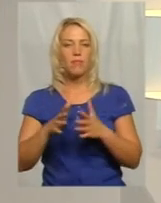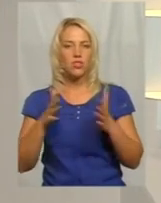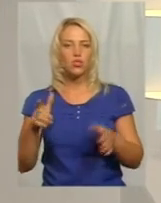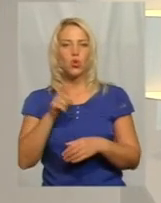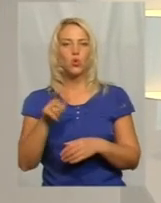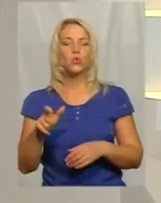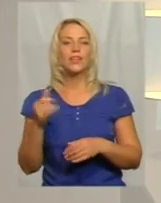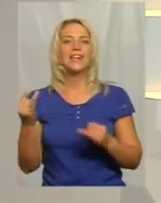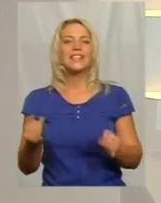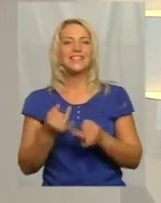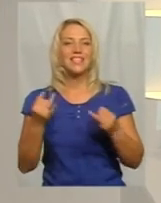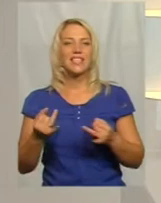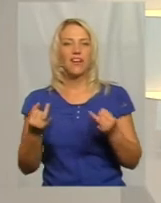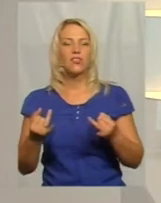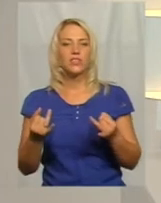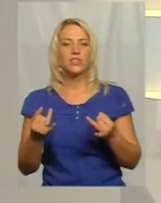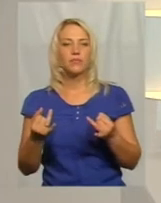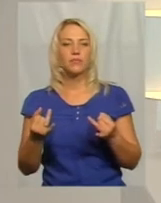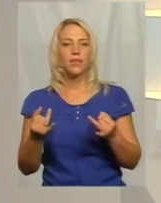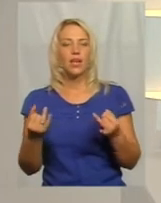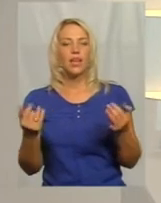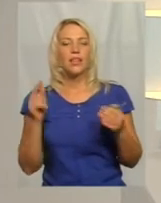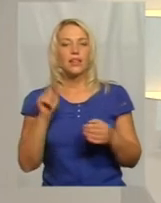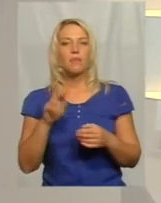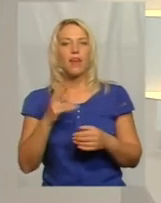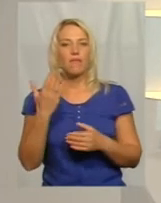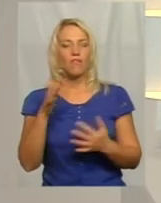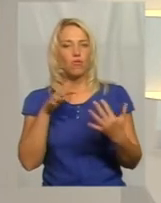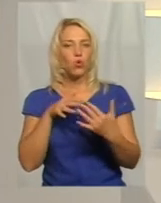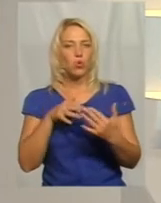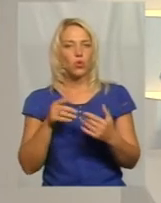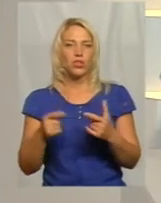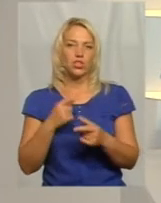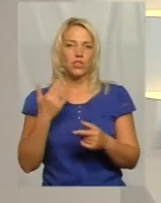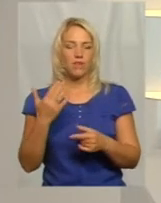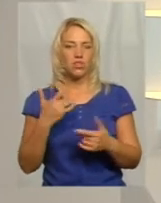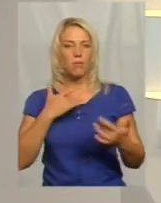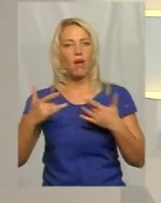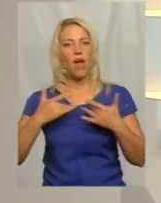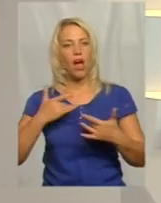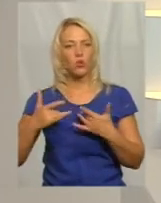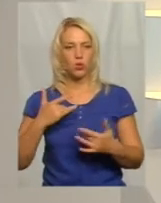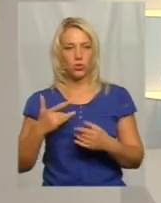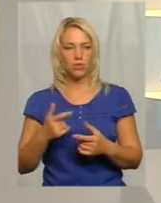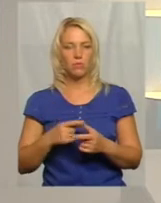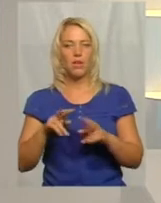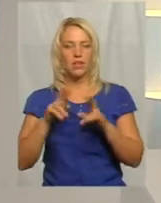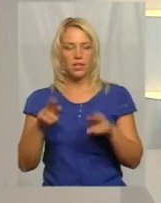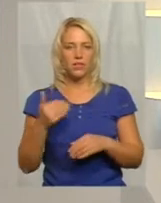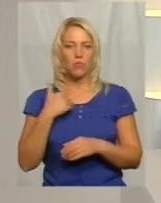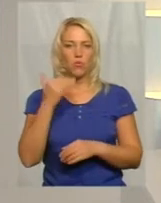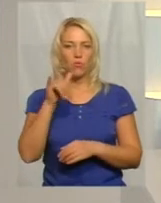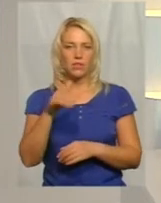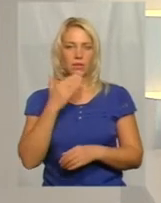тим, як ви воюєте, чи все ж таки вашим акторством? І те саме пані Анастасією вас запитає.